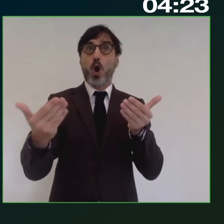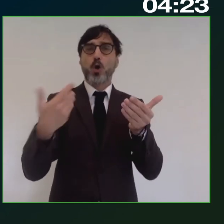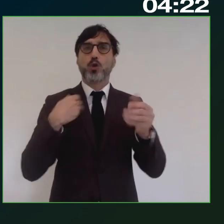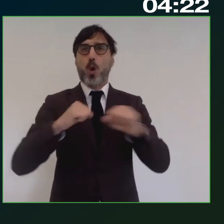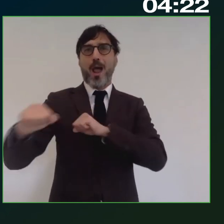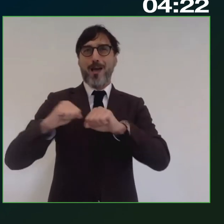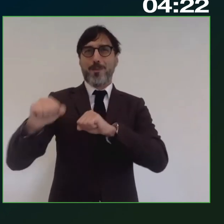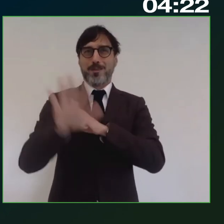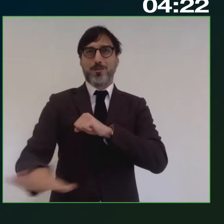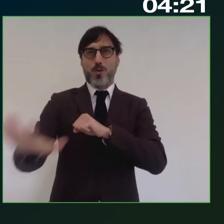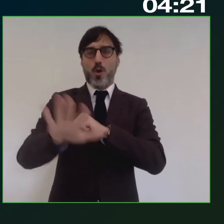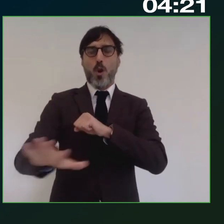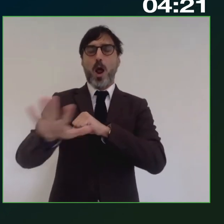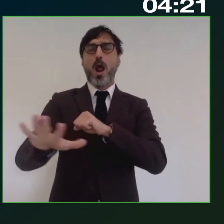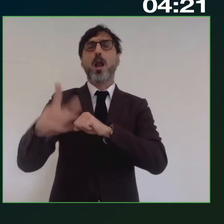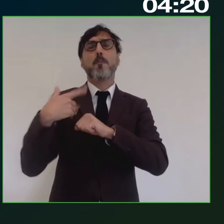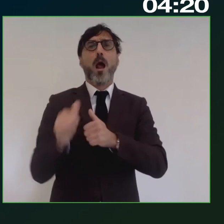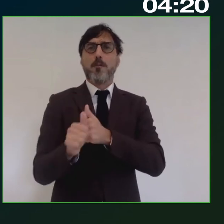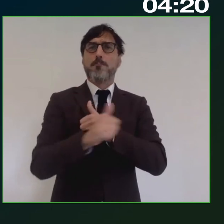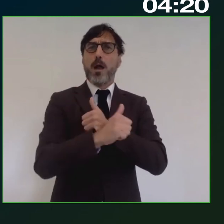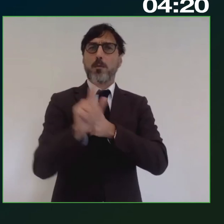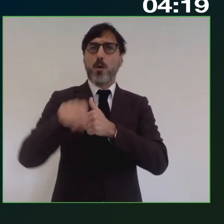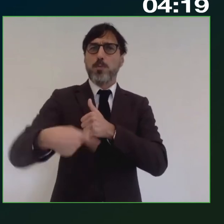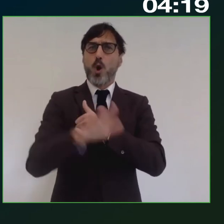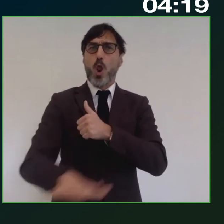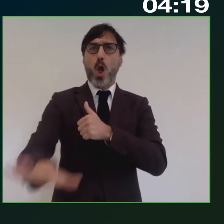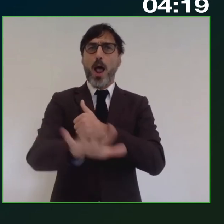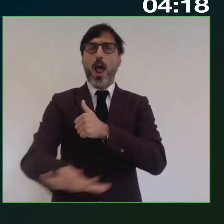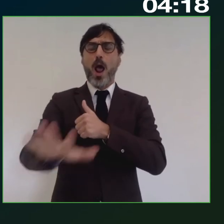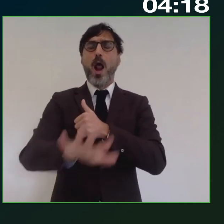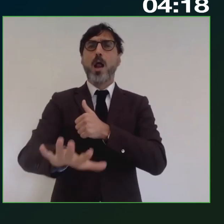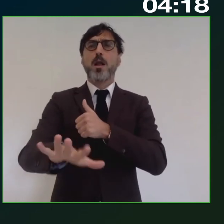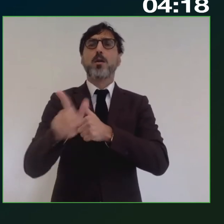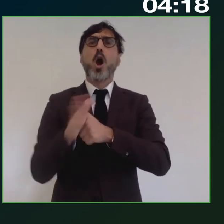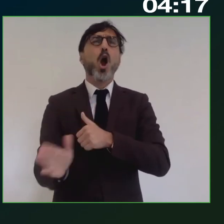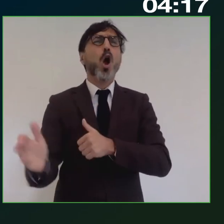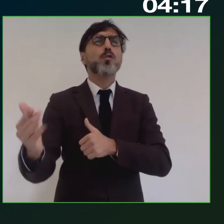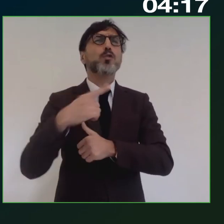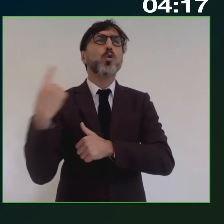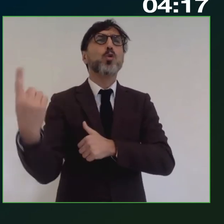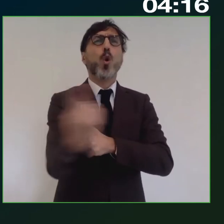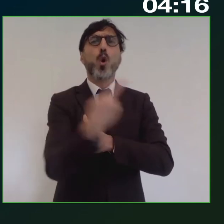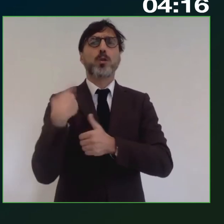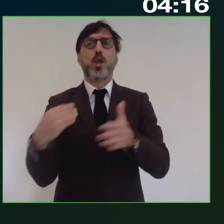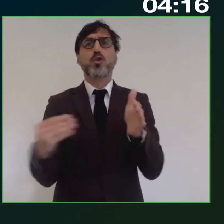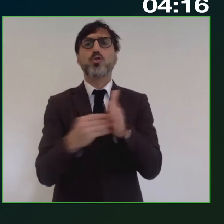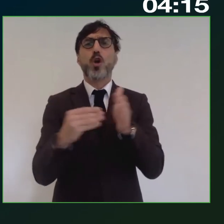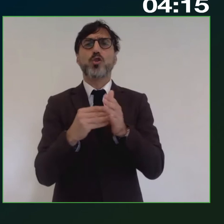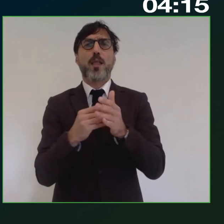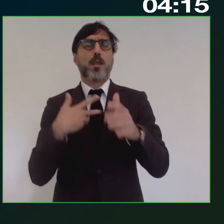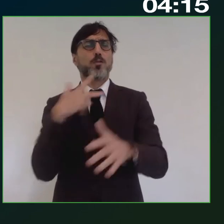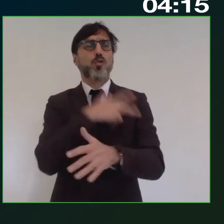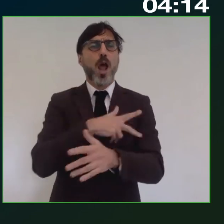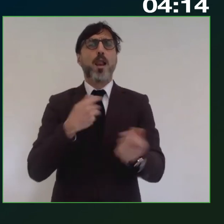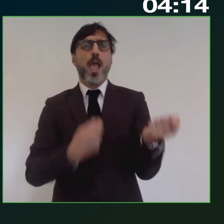amministrazioni locali, ma con il partenariato locale pertinento, coinvolgendo tutti i soggetti socio-economici del territorio per